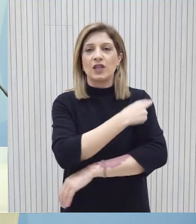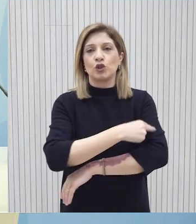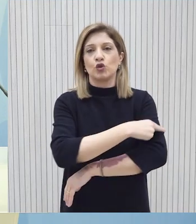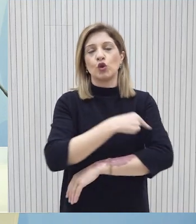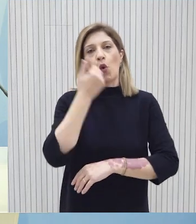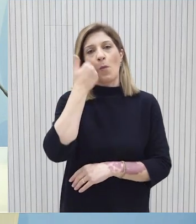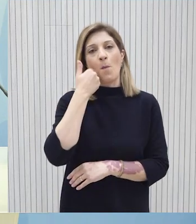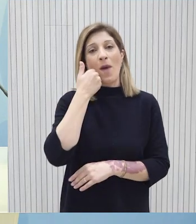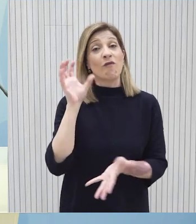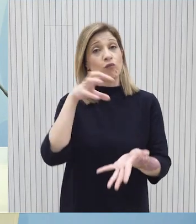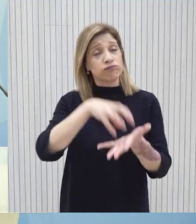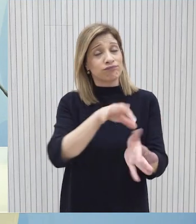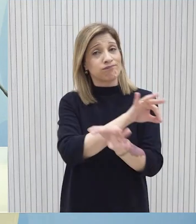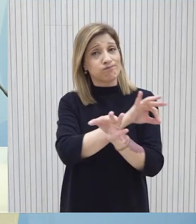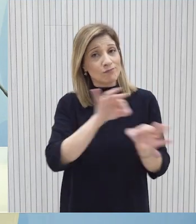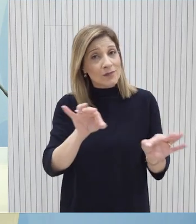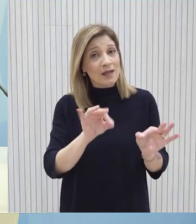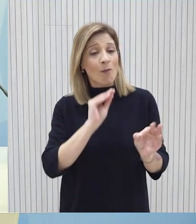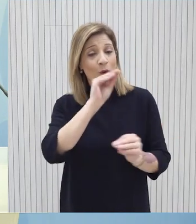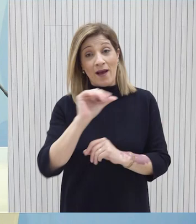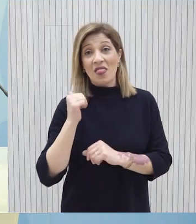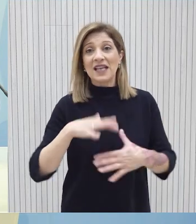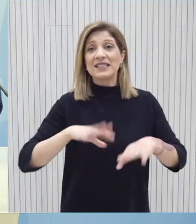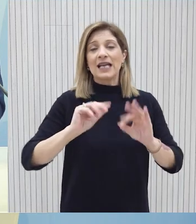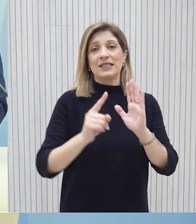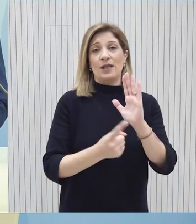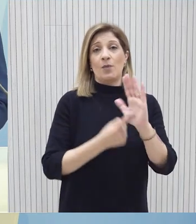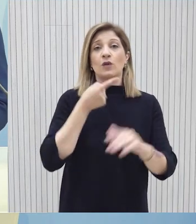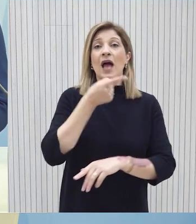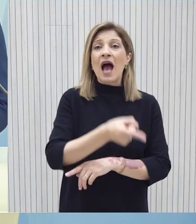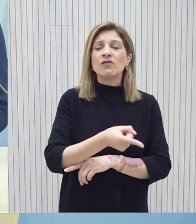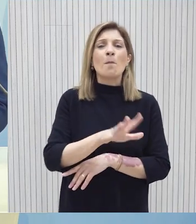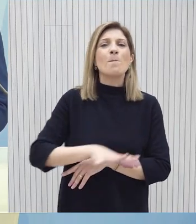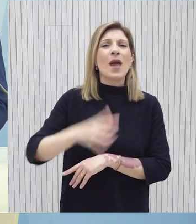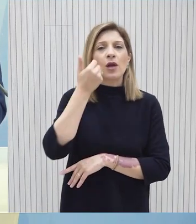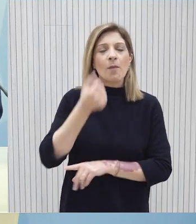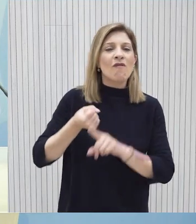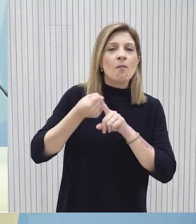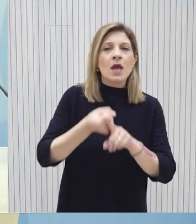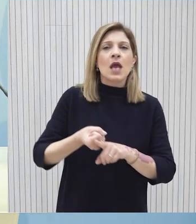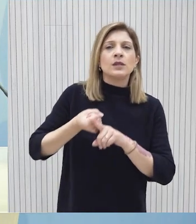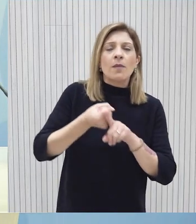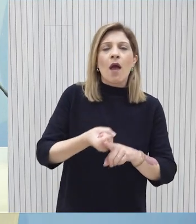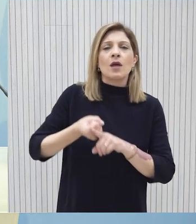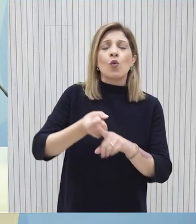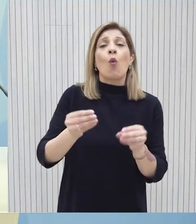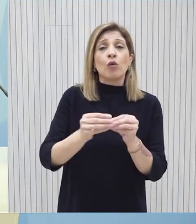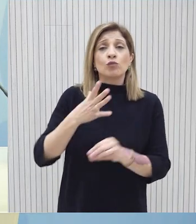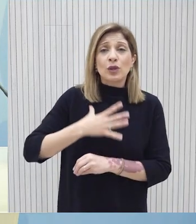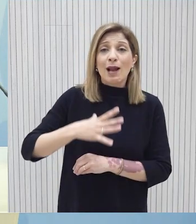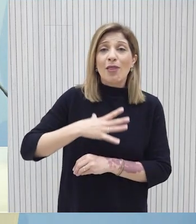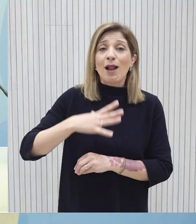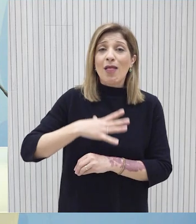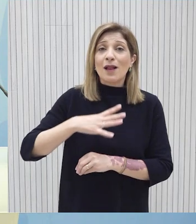Νοσοκομείο Πάφου Η λειτουργία της μονάδας που αποτελούσε ένα διαχρονικό αίτημα της επαρχίας Πάφου και ένα πολυαναμενόμενο έργο